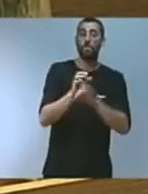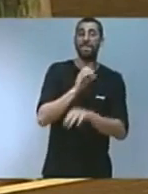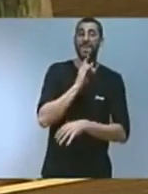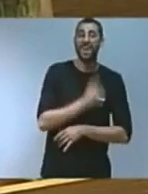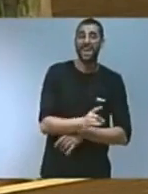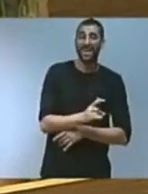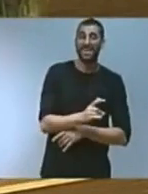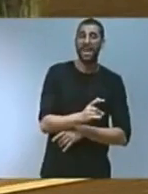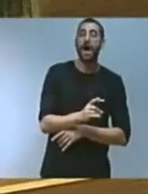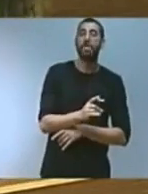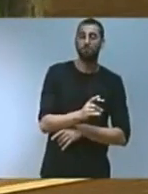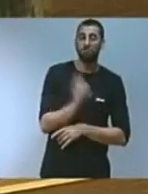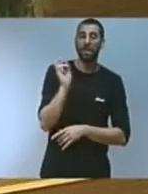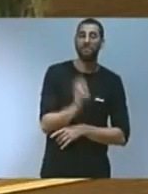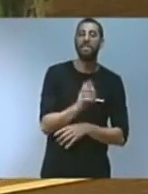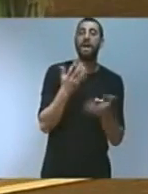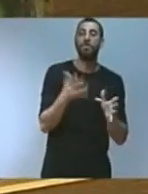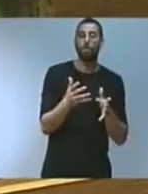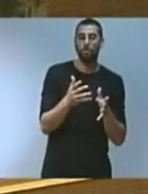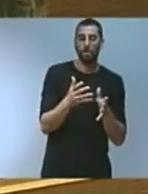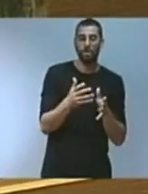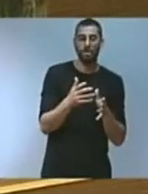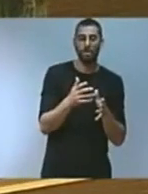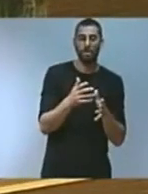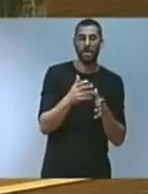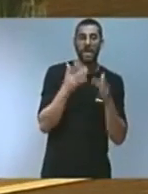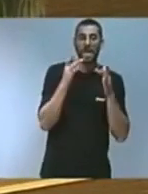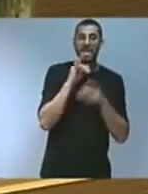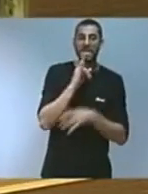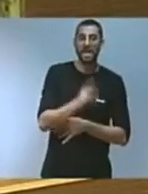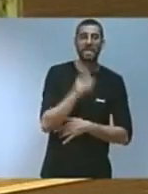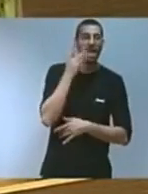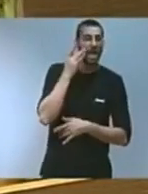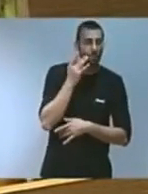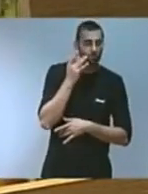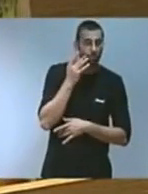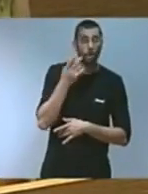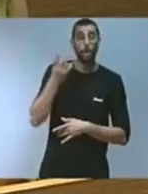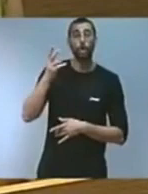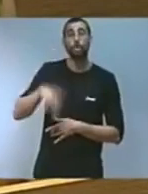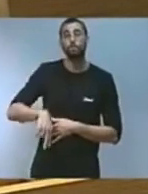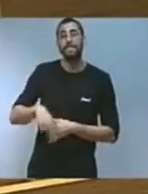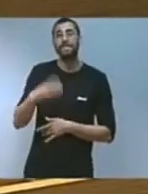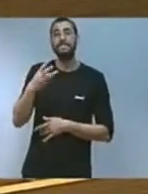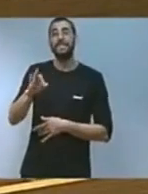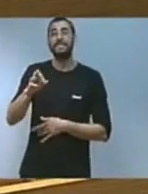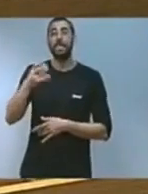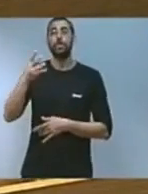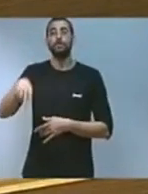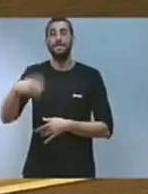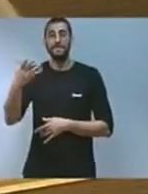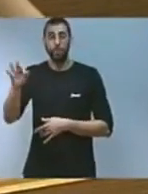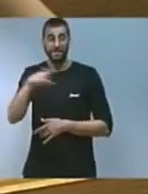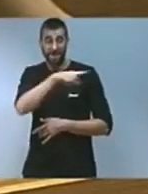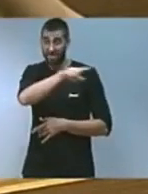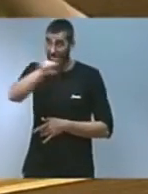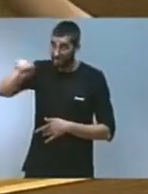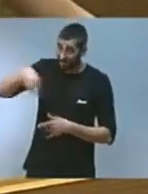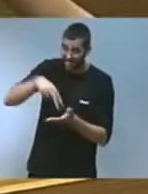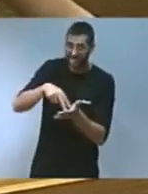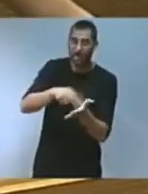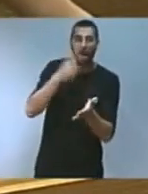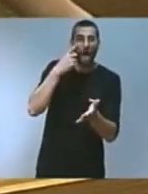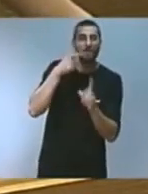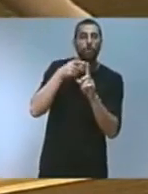fons netes en 2050. Encara estarem en 2030 i 2050 per a veure si hem complit amb aquests objectius. Amb l